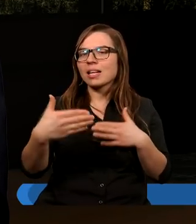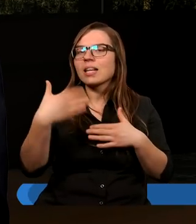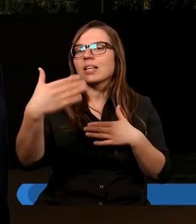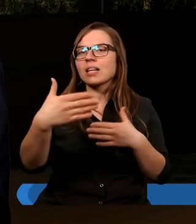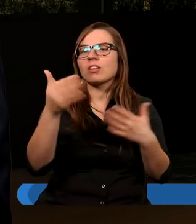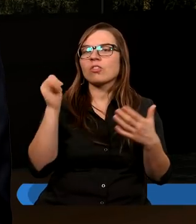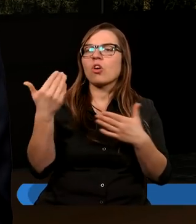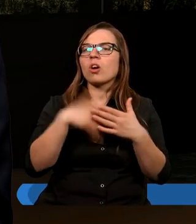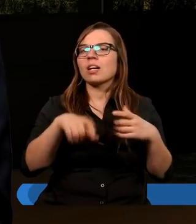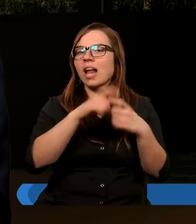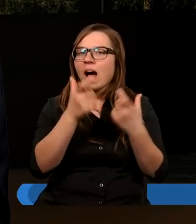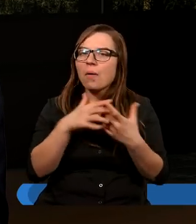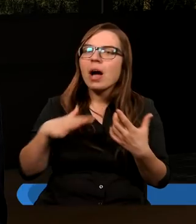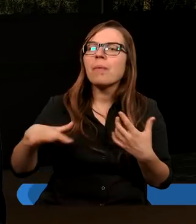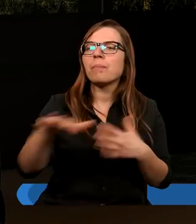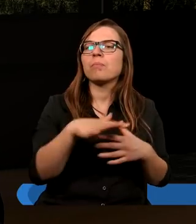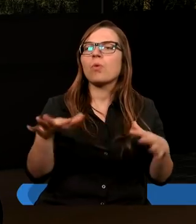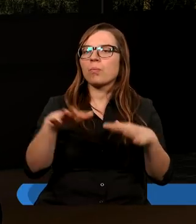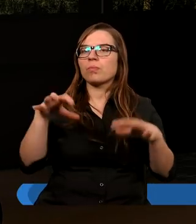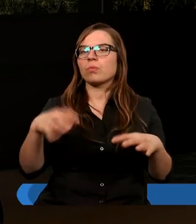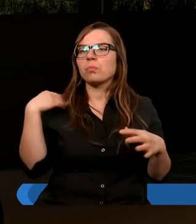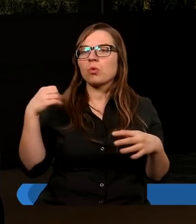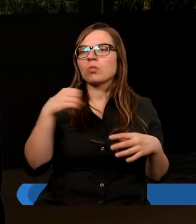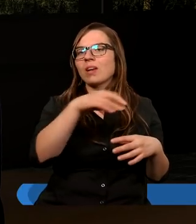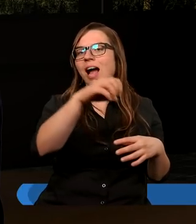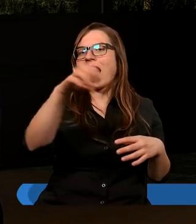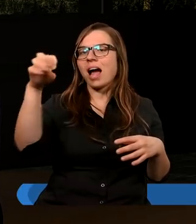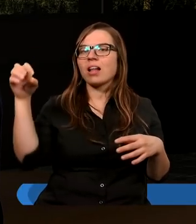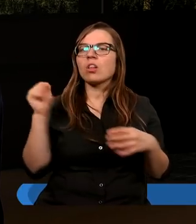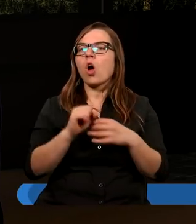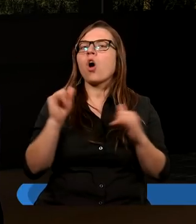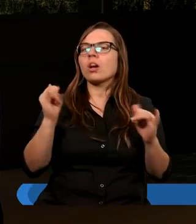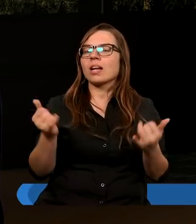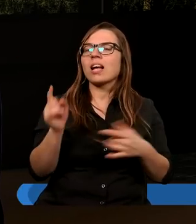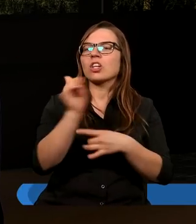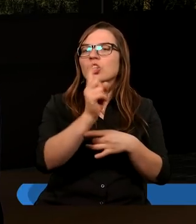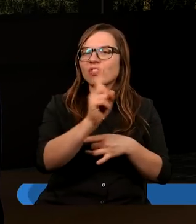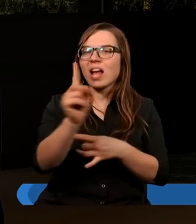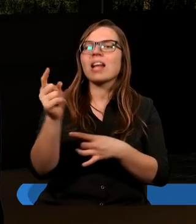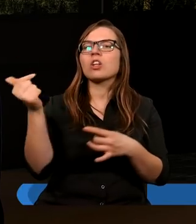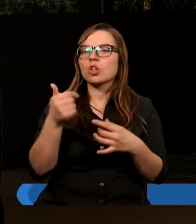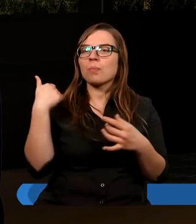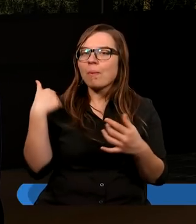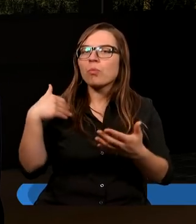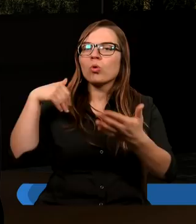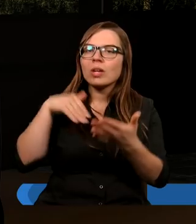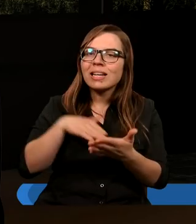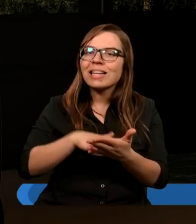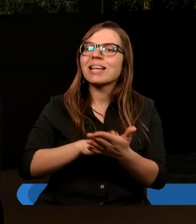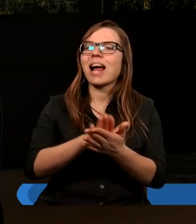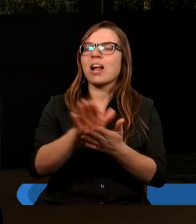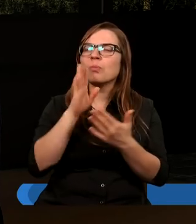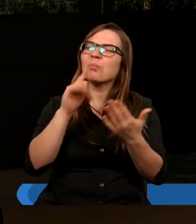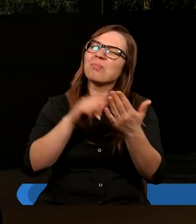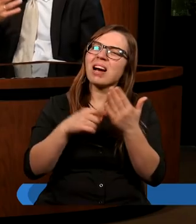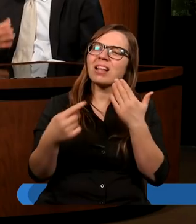i w końcu w całym pomieszczeniu było światło. Od jakiej świecy trzeba było zacząć?